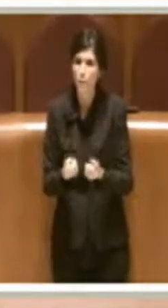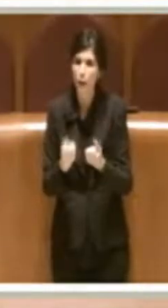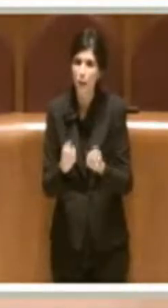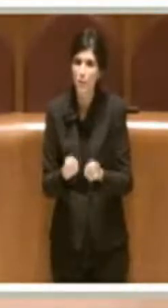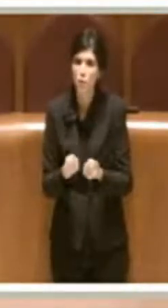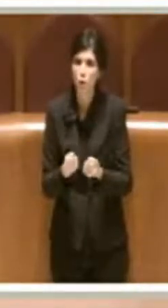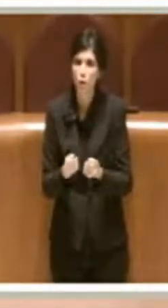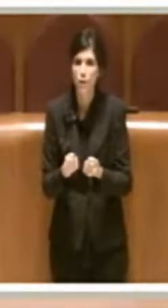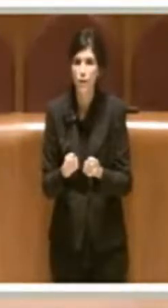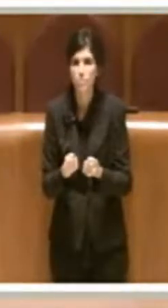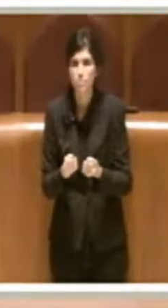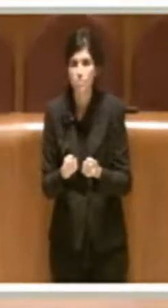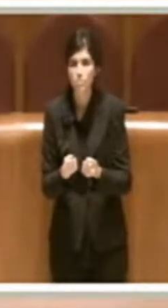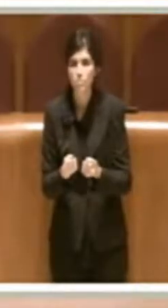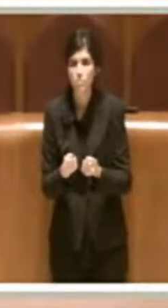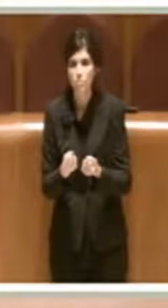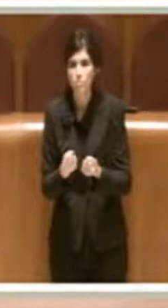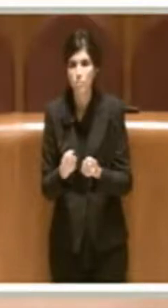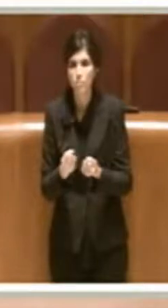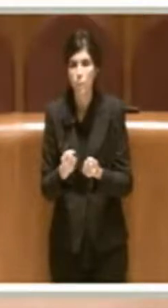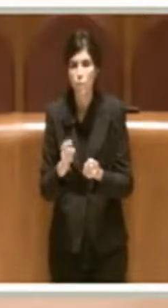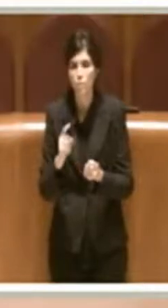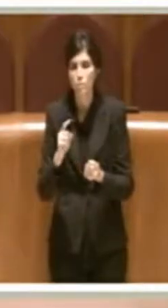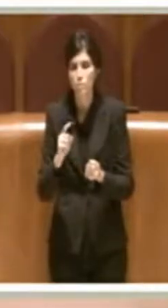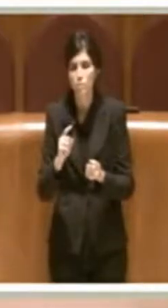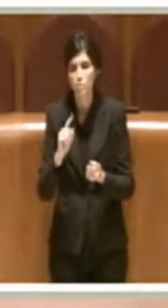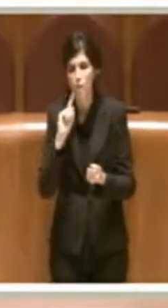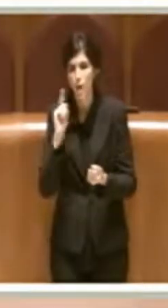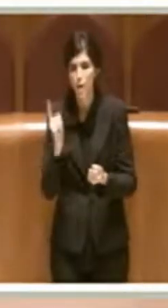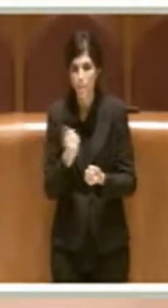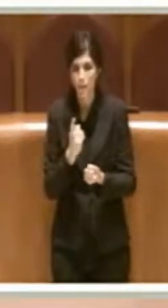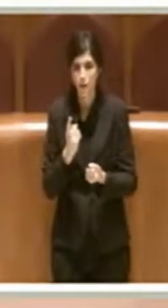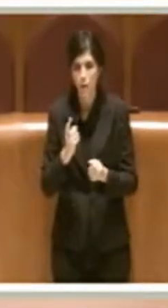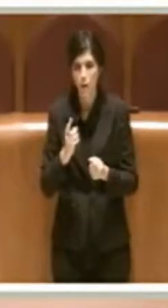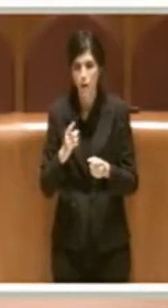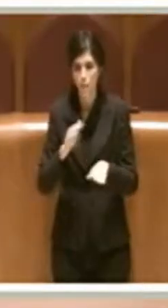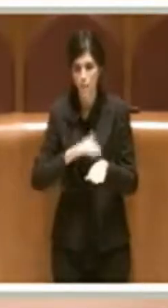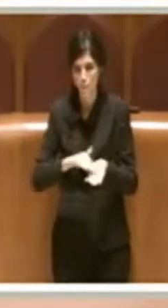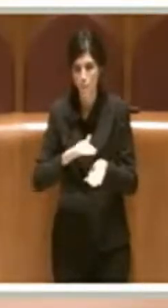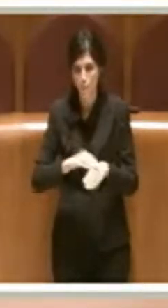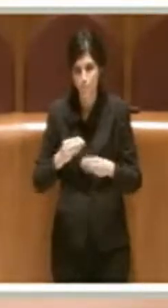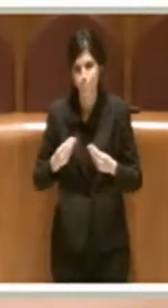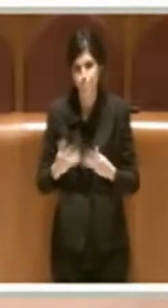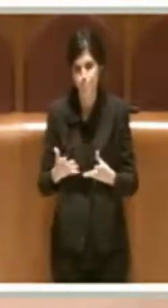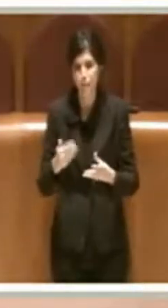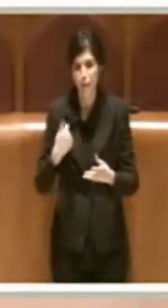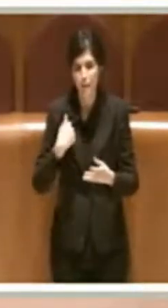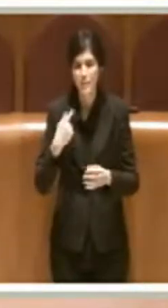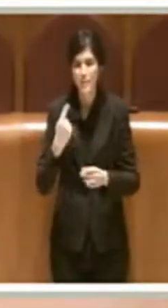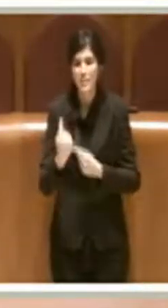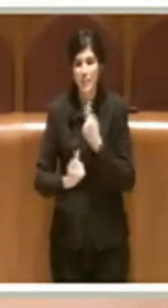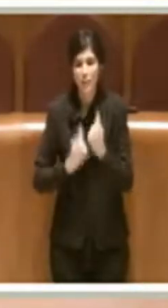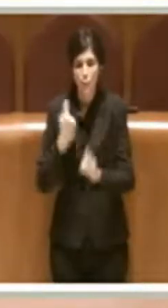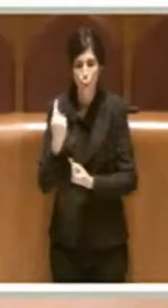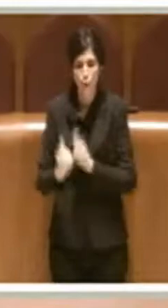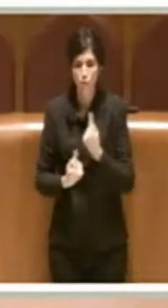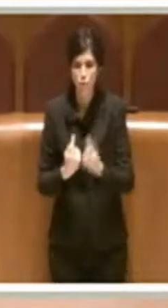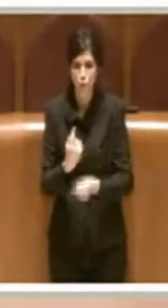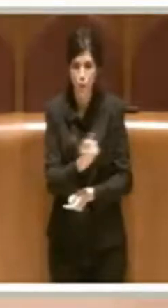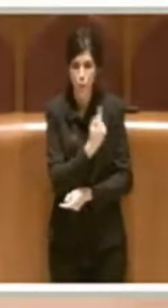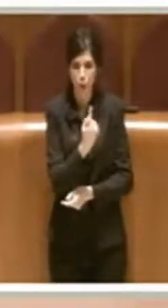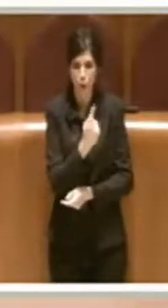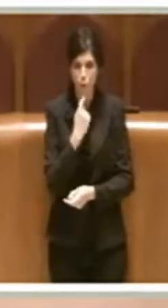miglior modo possibile. E quindi nel caso di diniego, come la legge